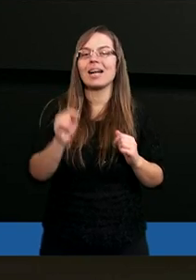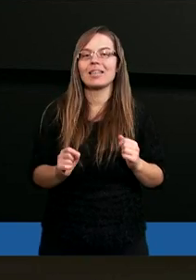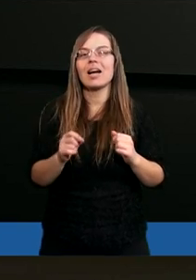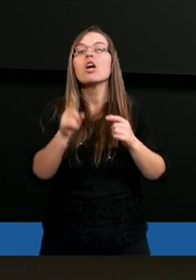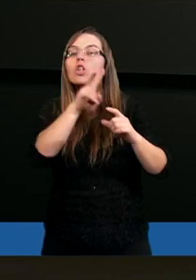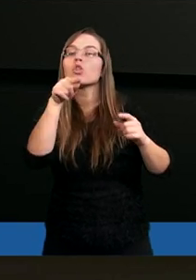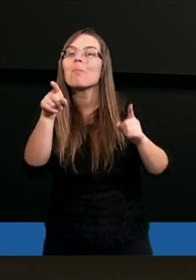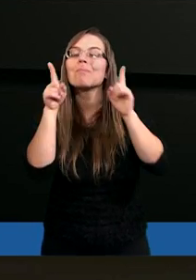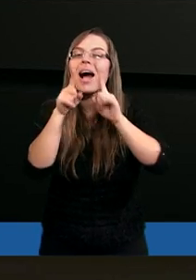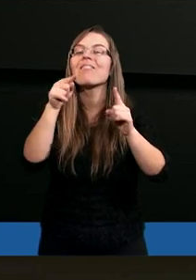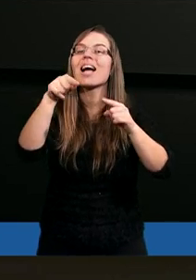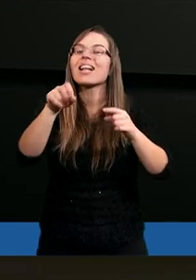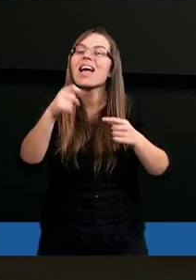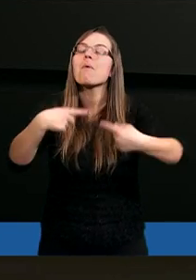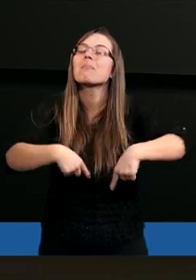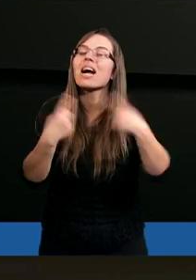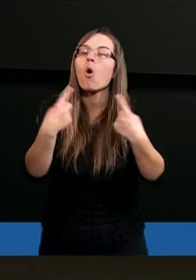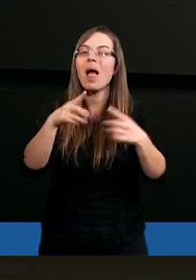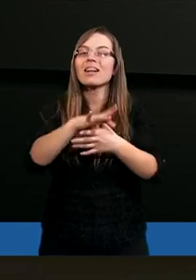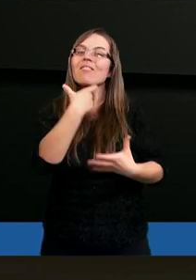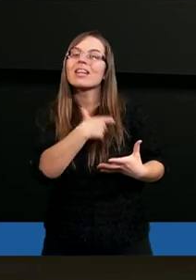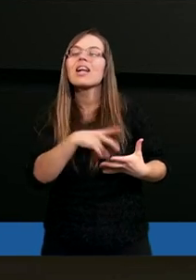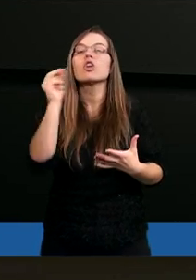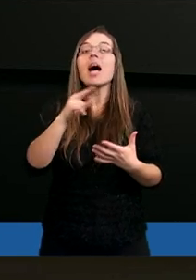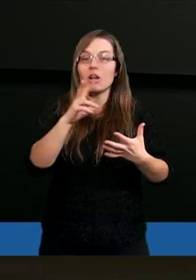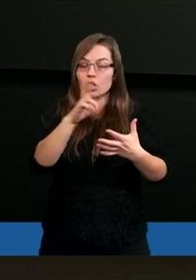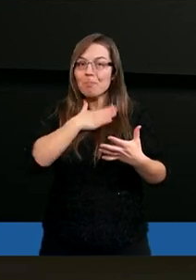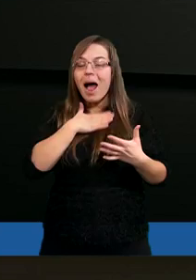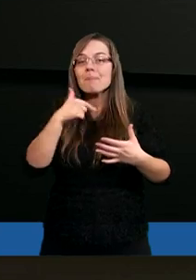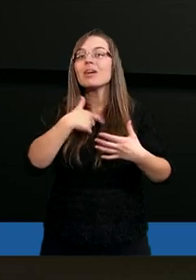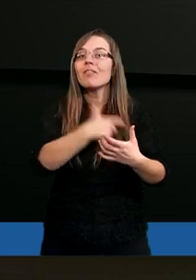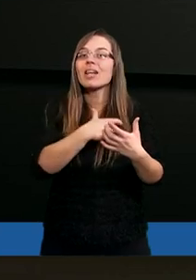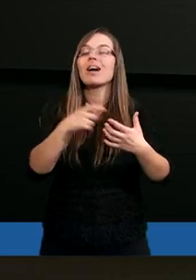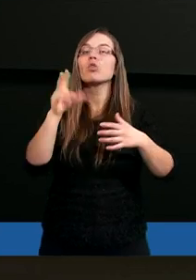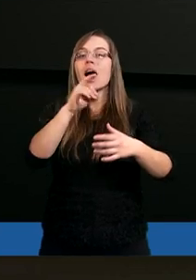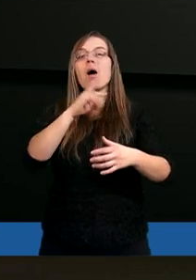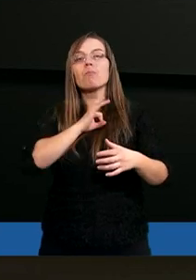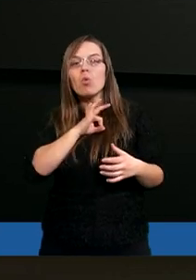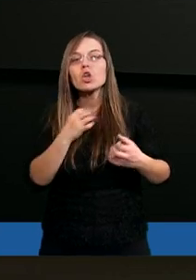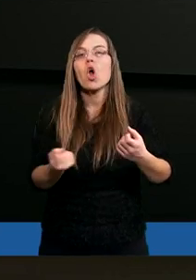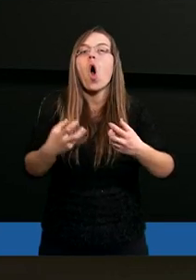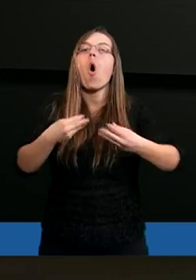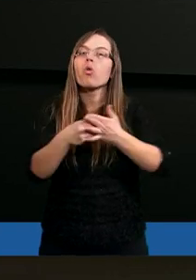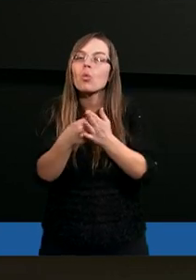ta prawda, to przekonanie w sercu, że odkupiciel twój żyje, że odkupiciel